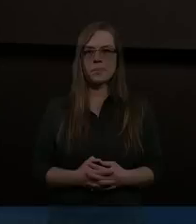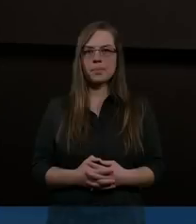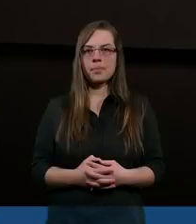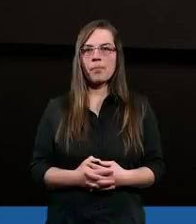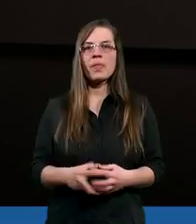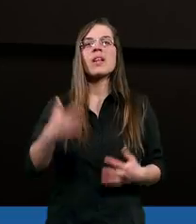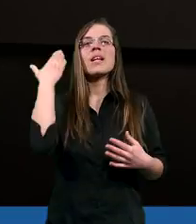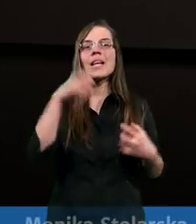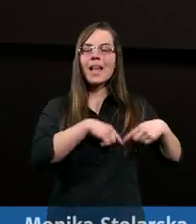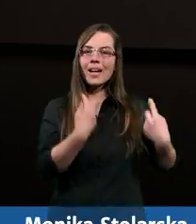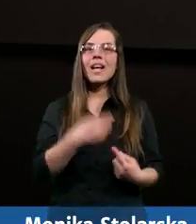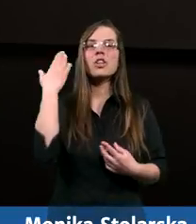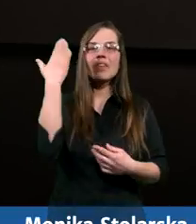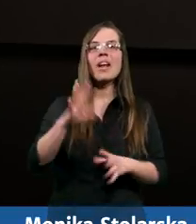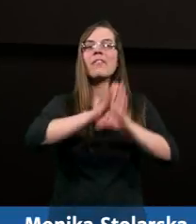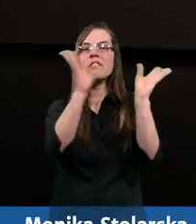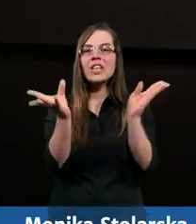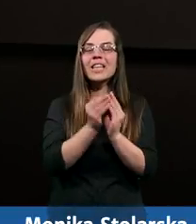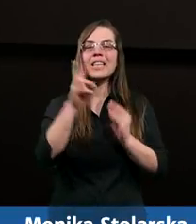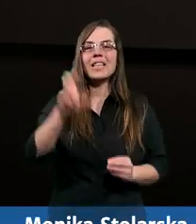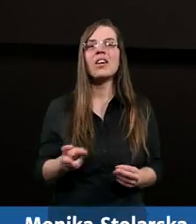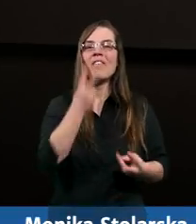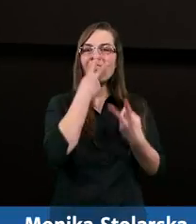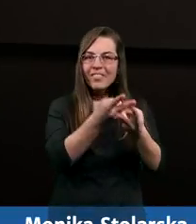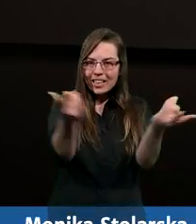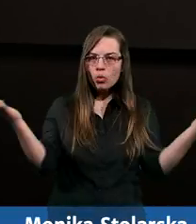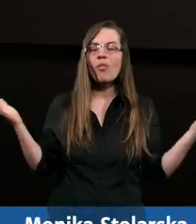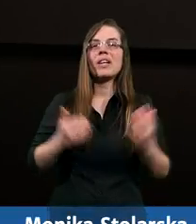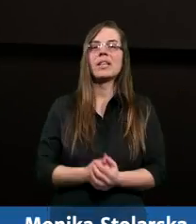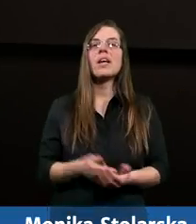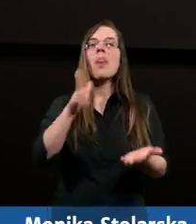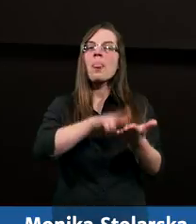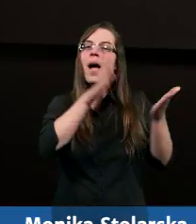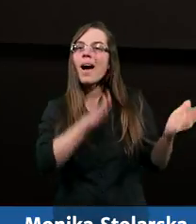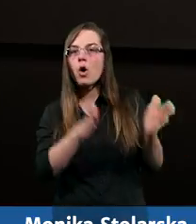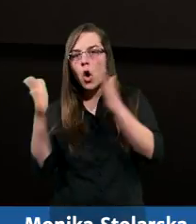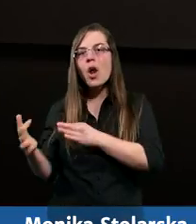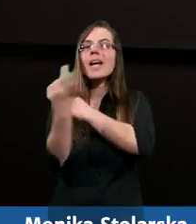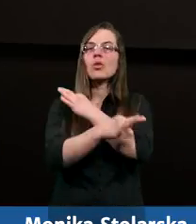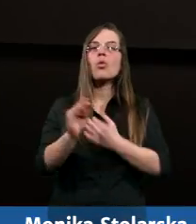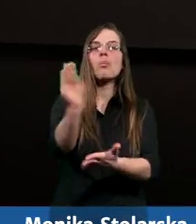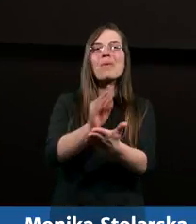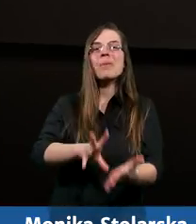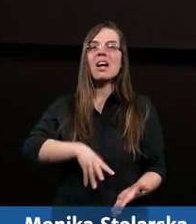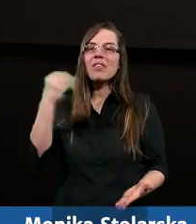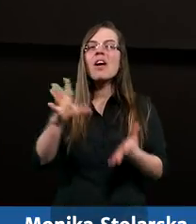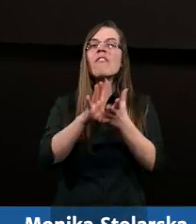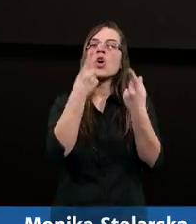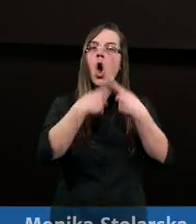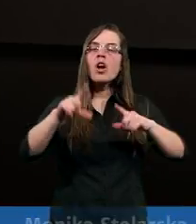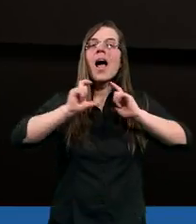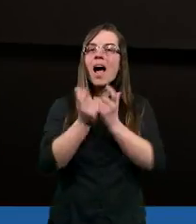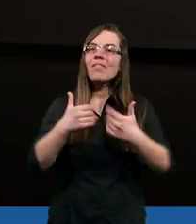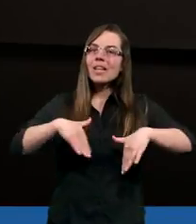Serdecznie witam wszystkich widzów na kolejnym studium Pisma Świętego w Kościele